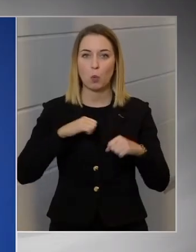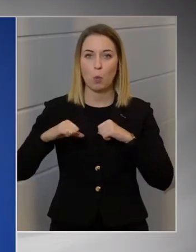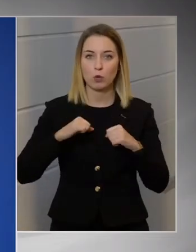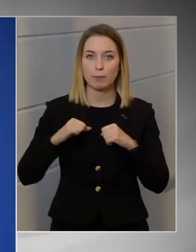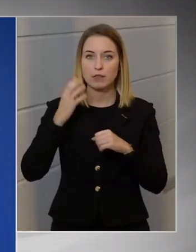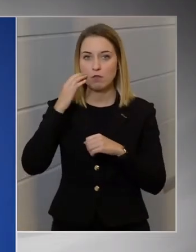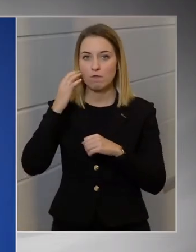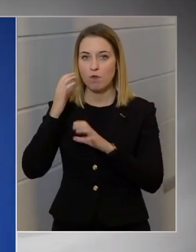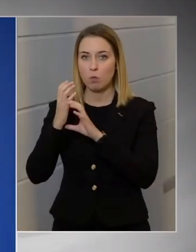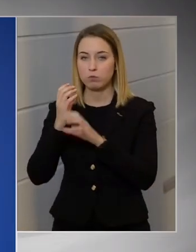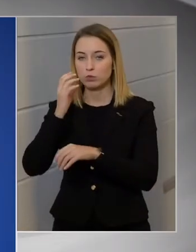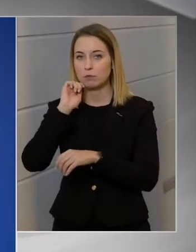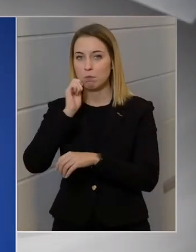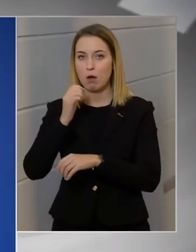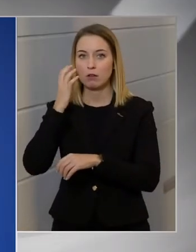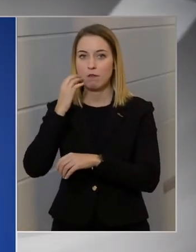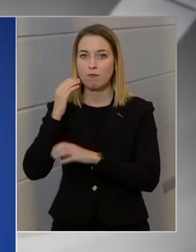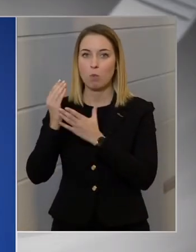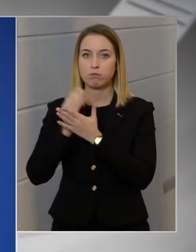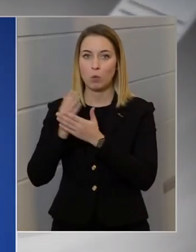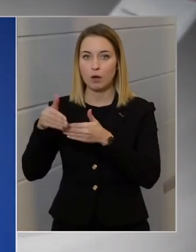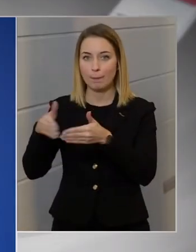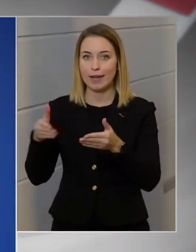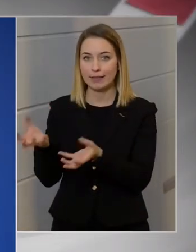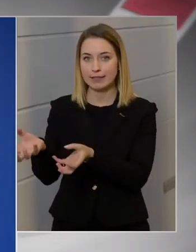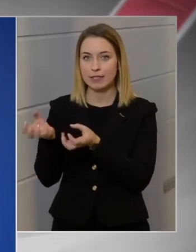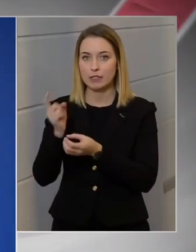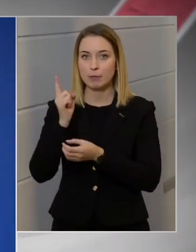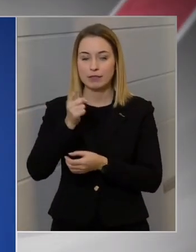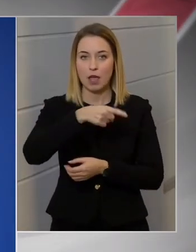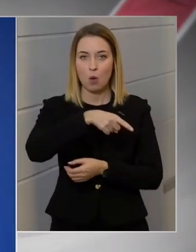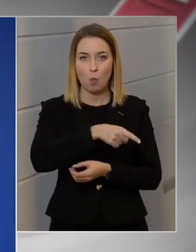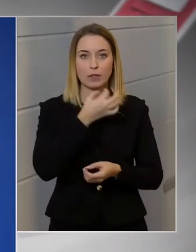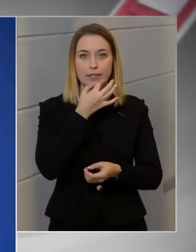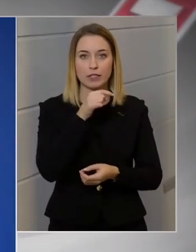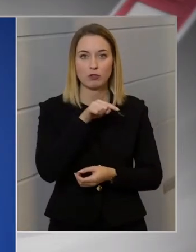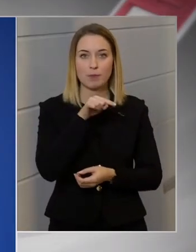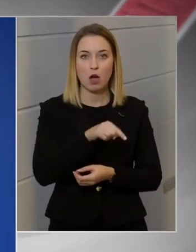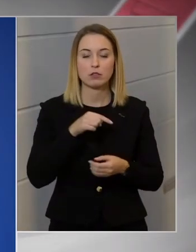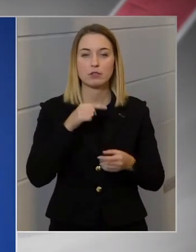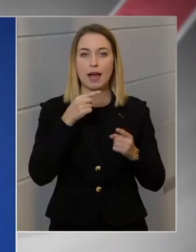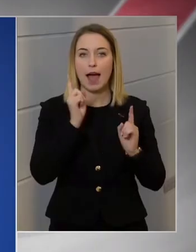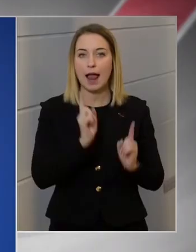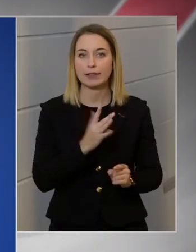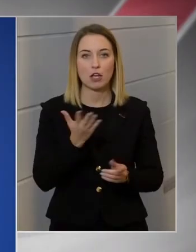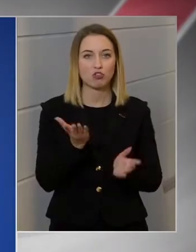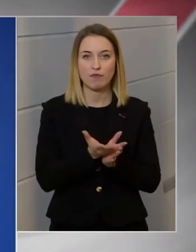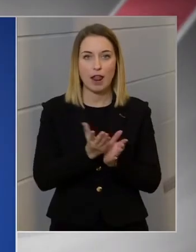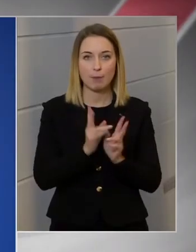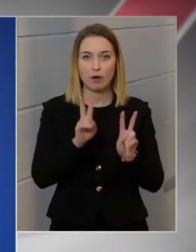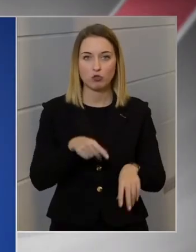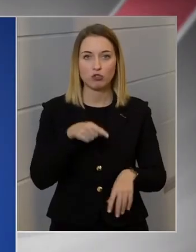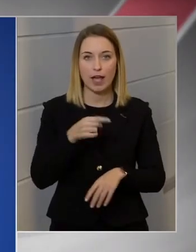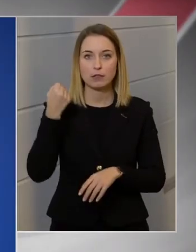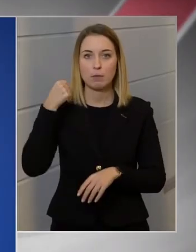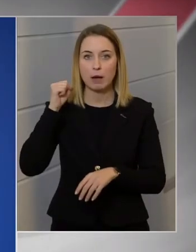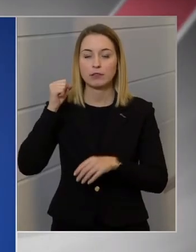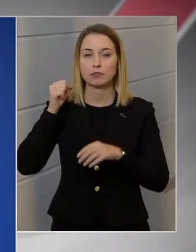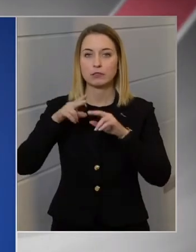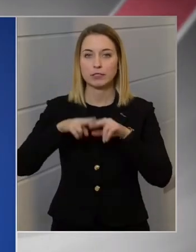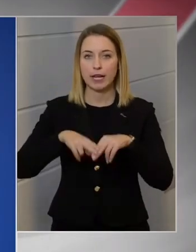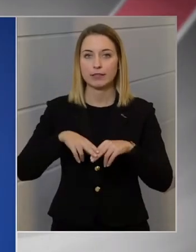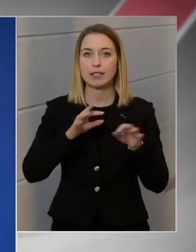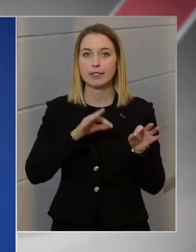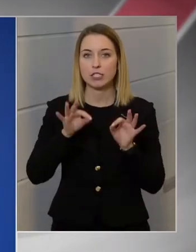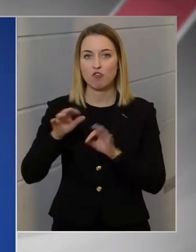buszokat azt a Magyar Falu program keretében szerzik be, de még egyszer mondom, az ön kérdésében az az állítás nem felel meg a valóságnak, hogy ez egy pártrendezvény volt. Ez volt a